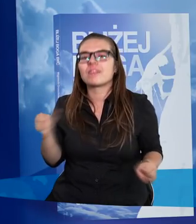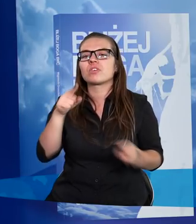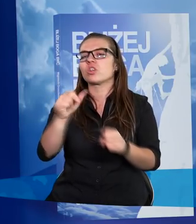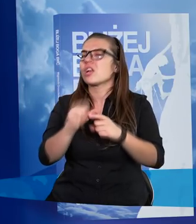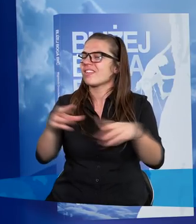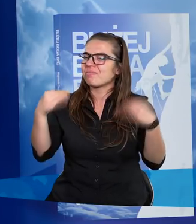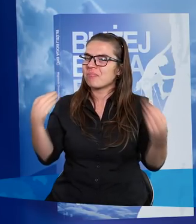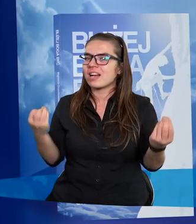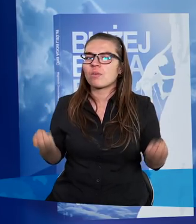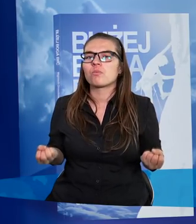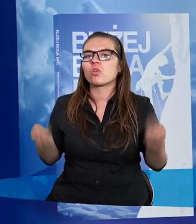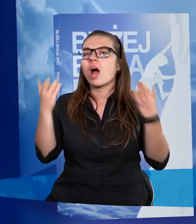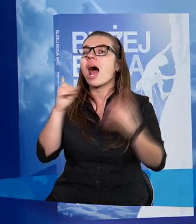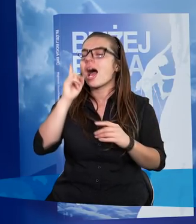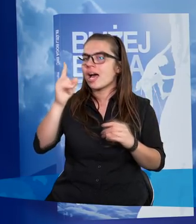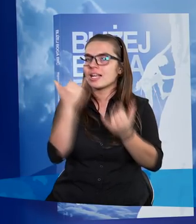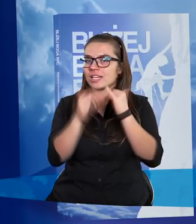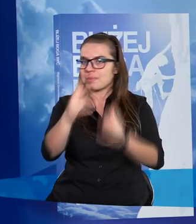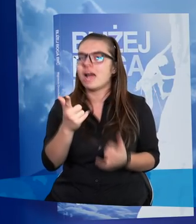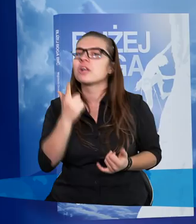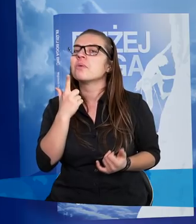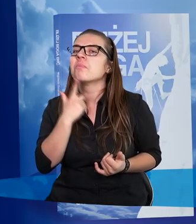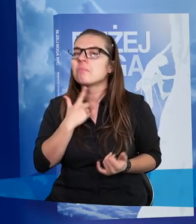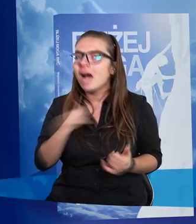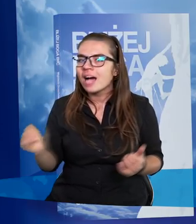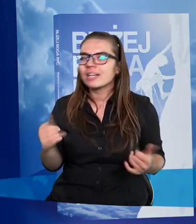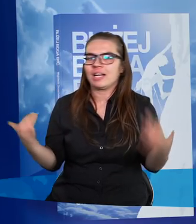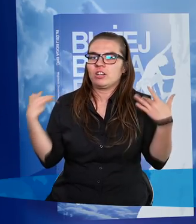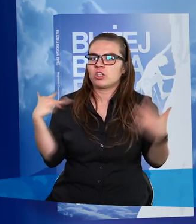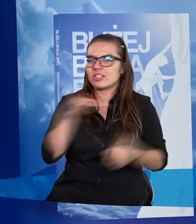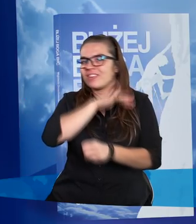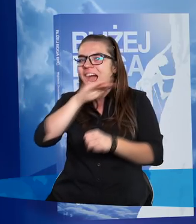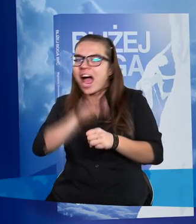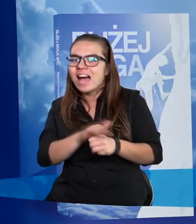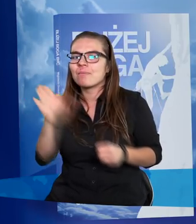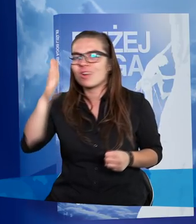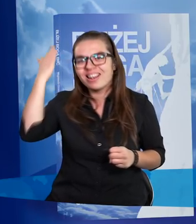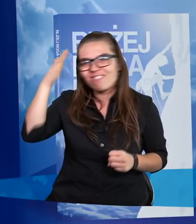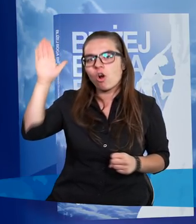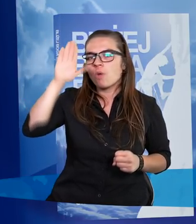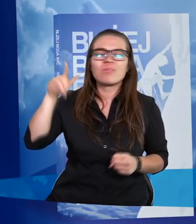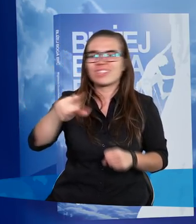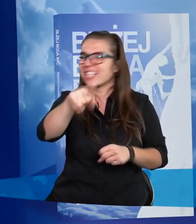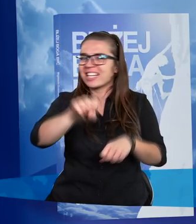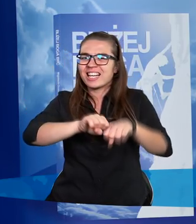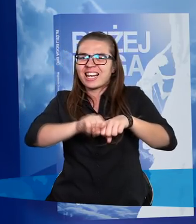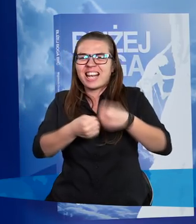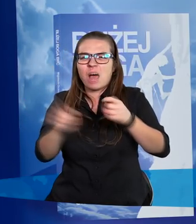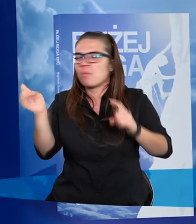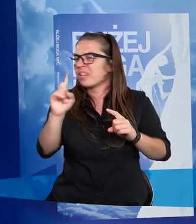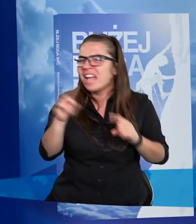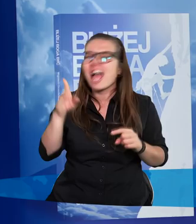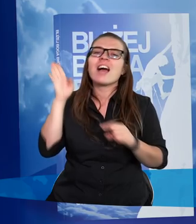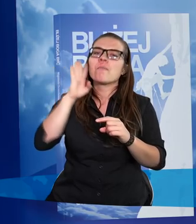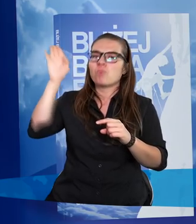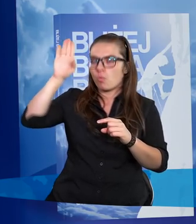wielkim cudem, ale jeżeli masz pragnienie żyć w harmonii z wolą Bożą, to nie załamuj się. Bóg ma klucze do